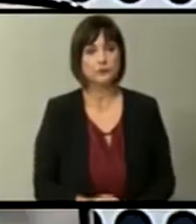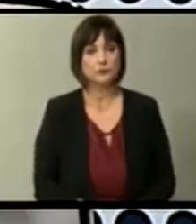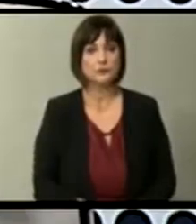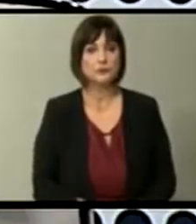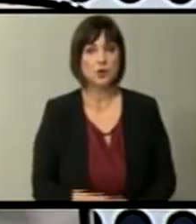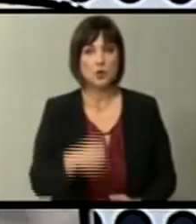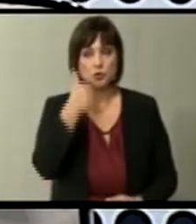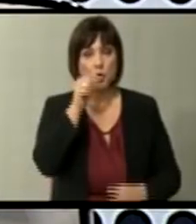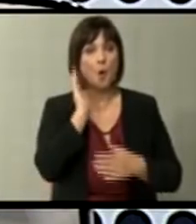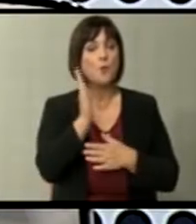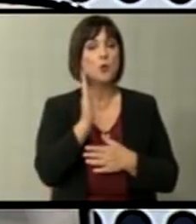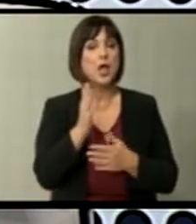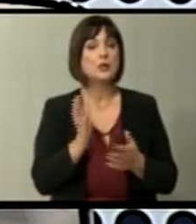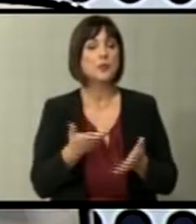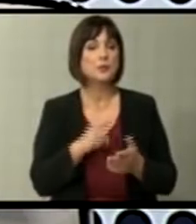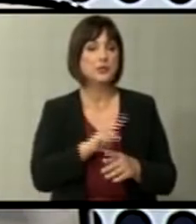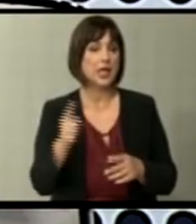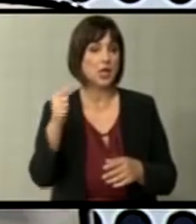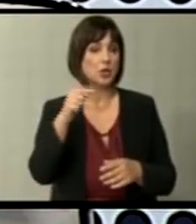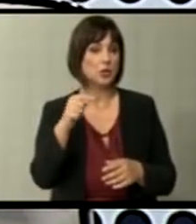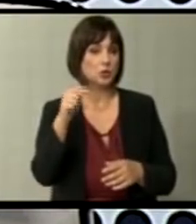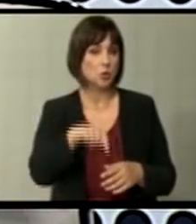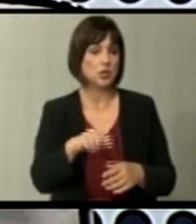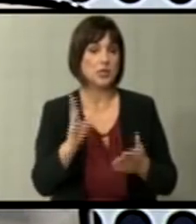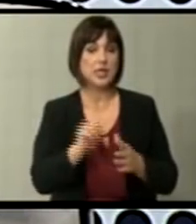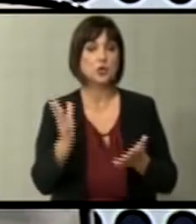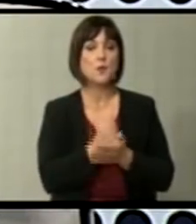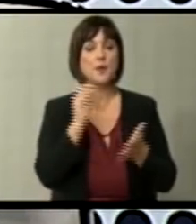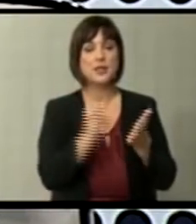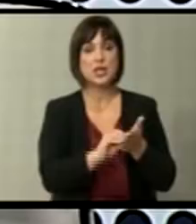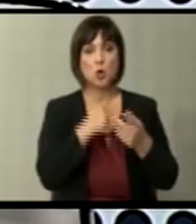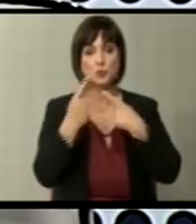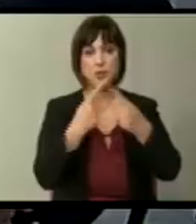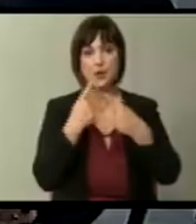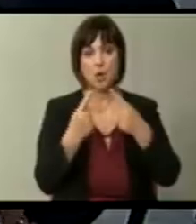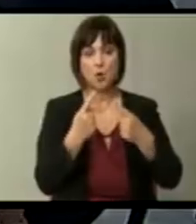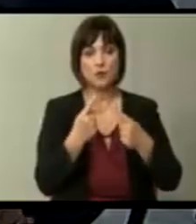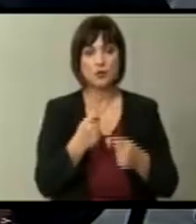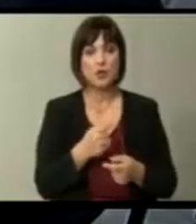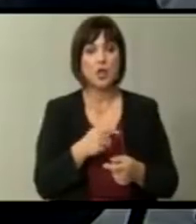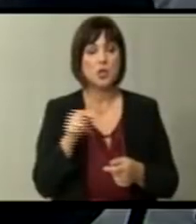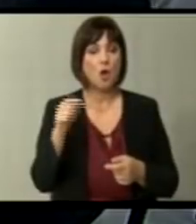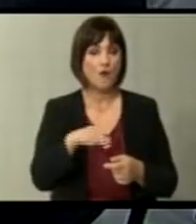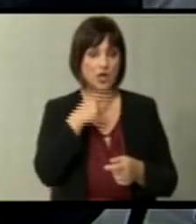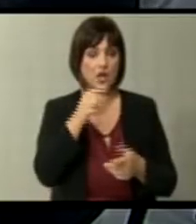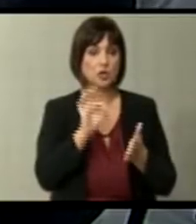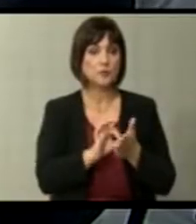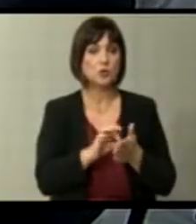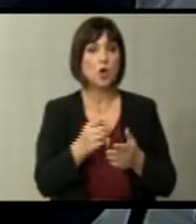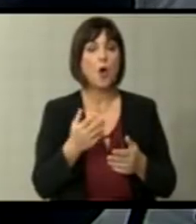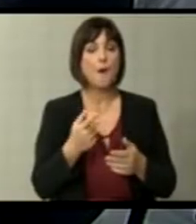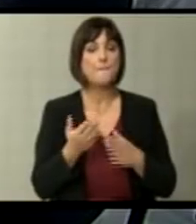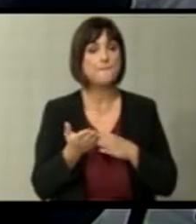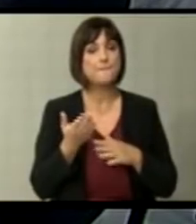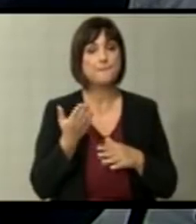Што понатаму доколку Еве не добијаме датум за преговори? Ма, ќе дојдам до тоа точка, но меѓутоа би се